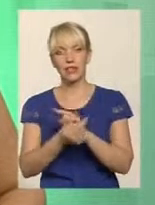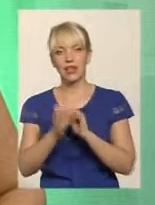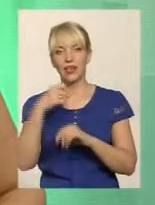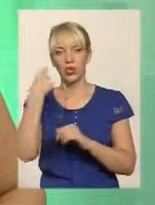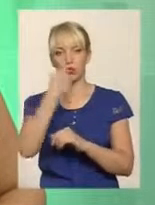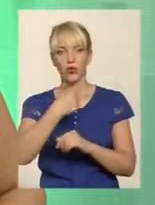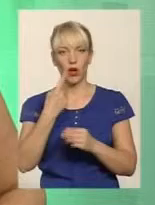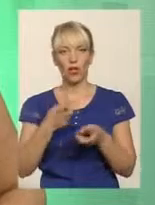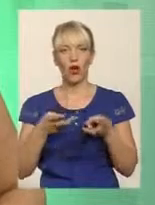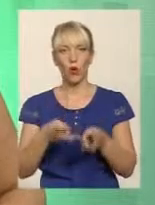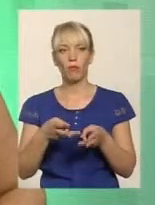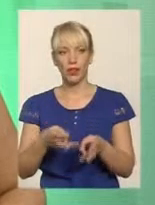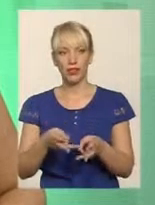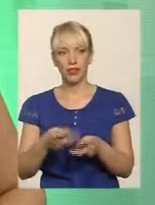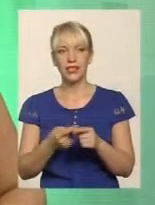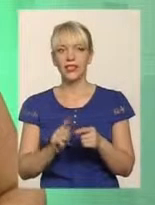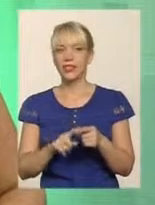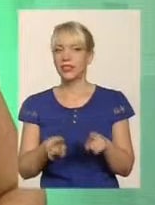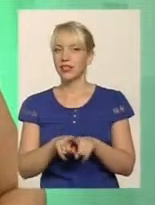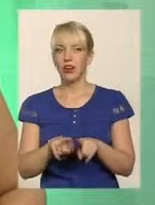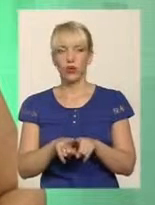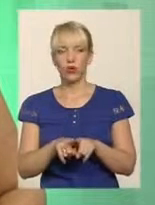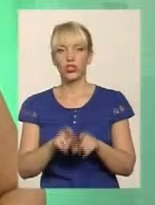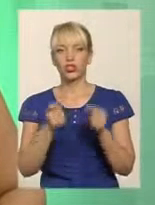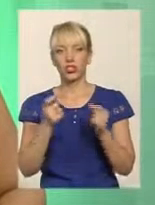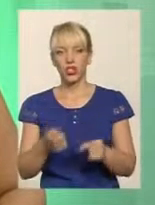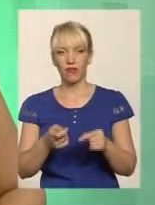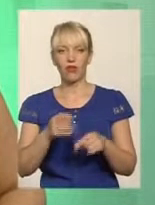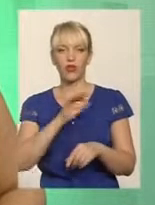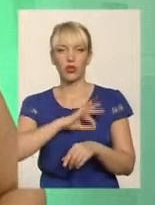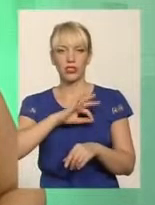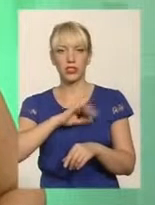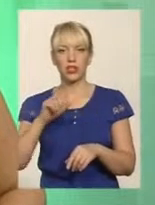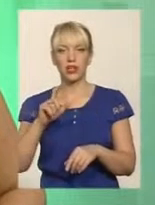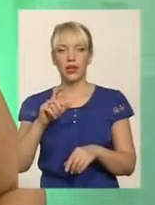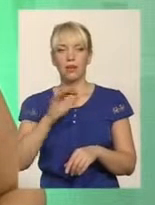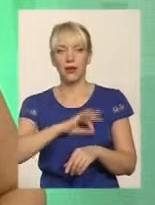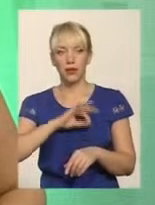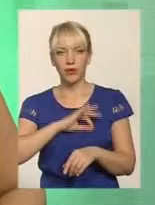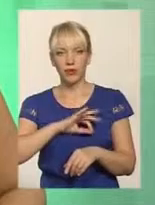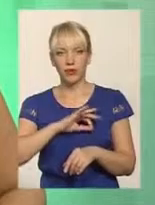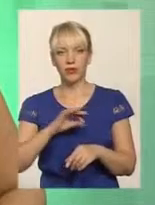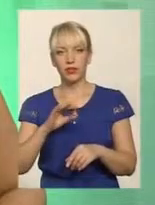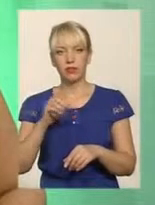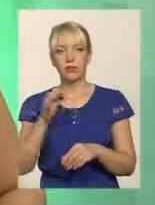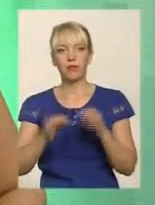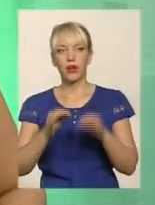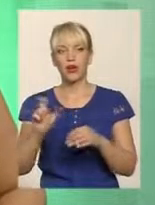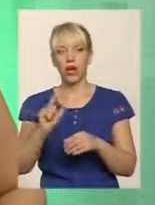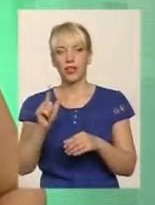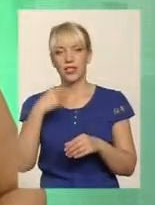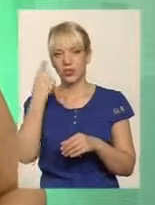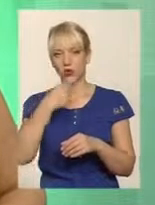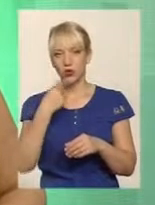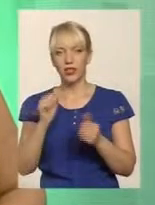індивідуальне опалення. Це також здешевлює використання природного газу. Індивідуальне опалення, твердопалені котли